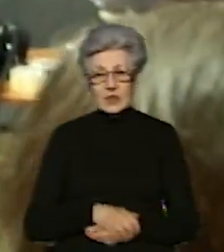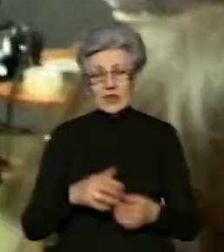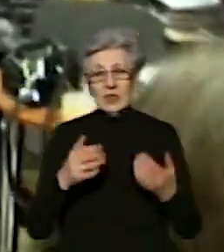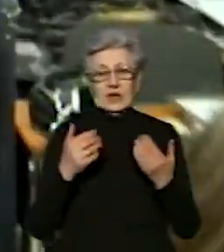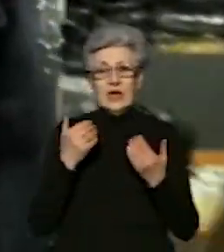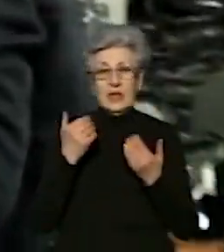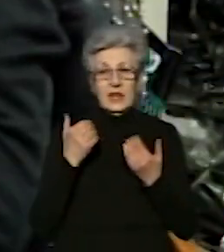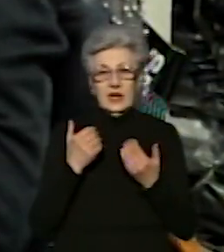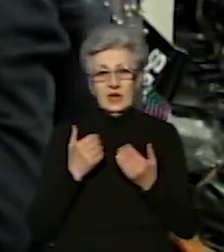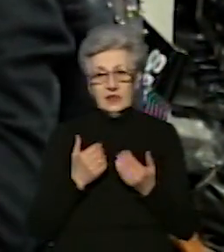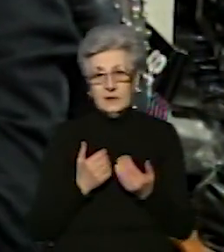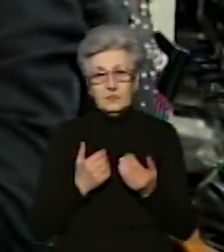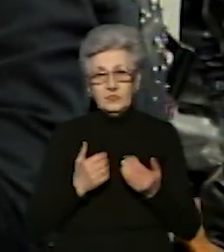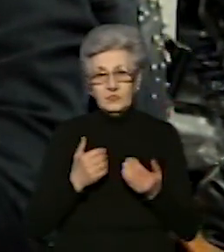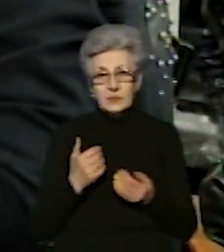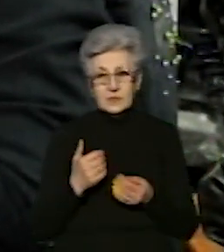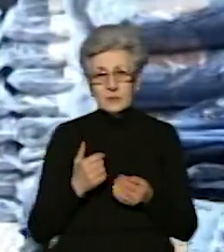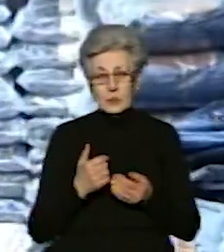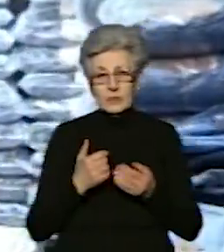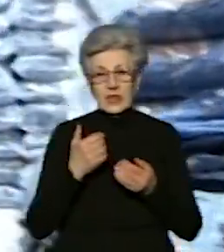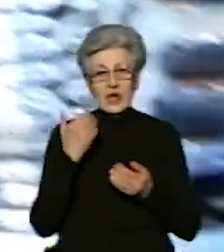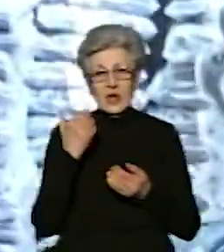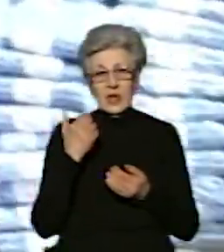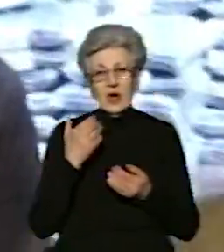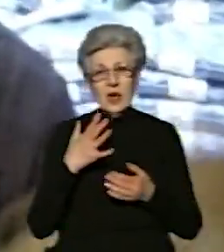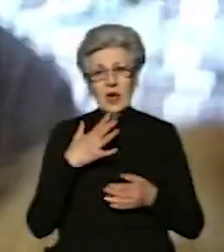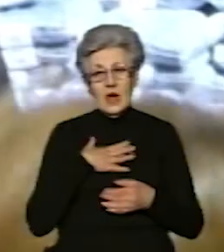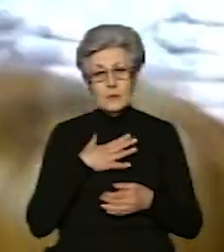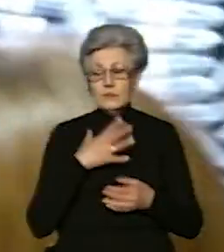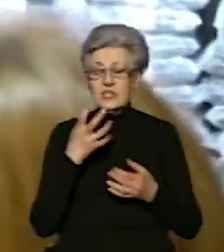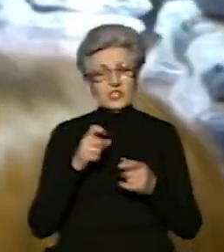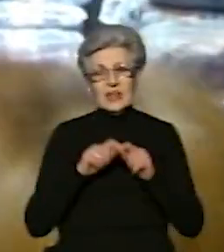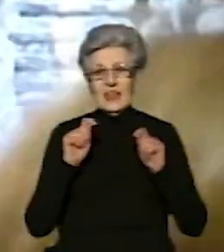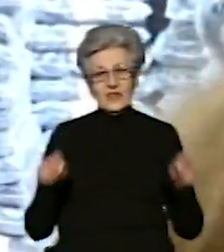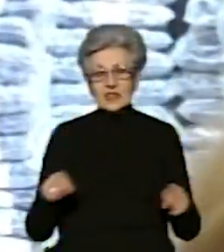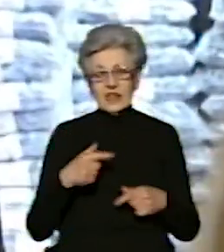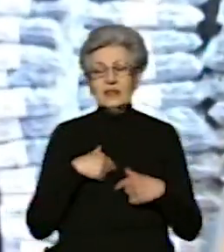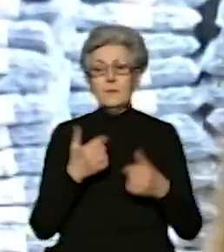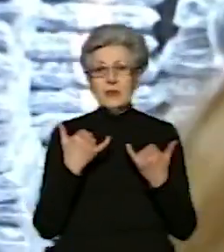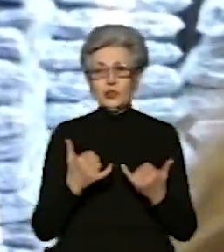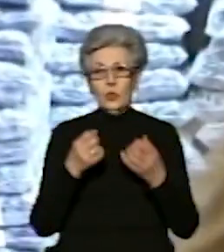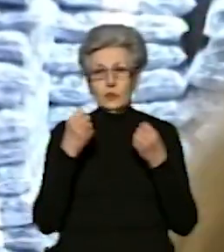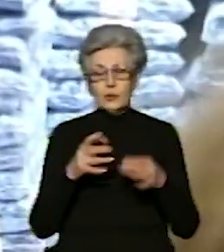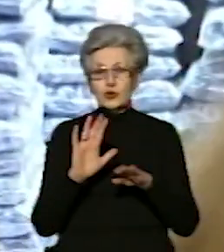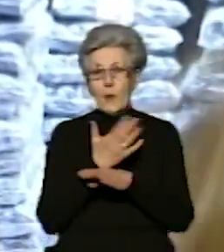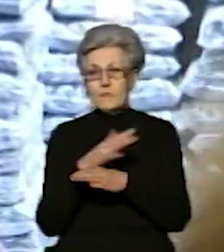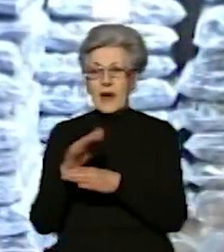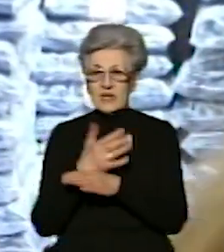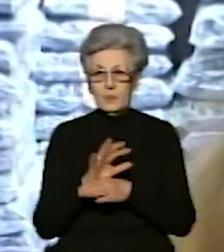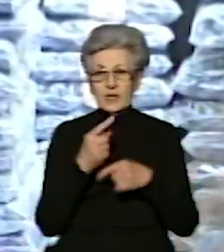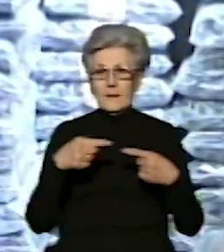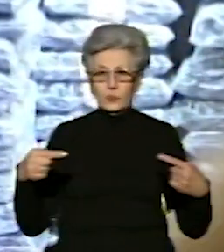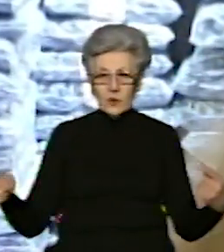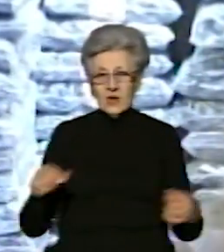магазин? Ви приїхали робимо порядок? Ні, ми сьогодні ще не відкриті. Ми сьогодні просто перебираємо товари, два місяці